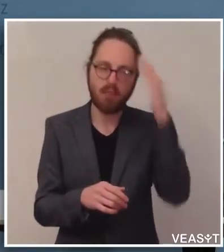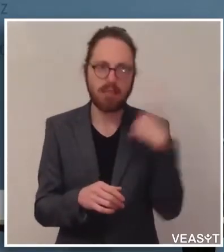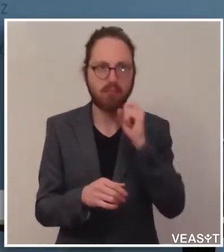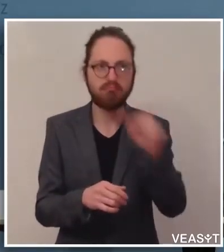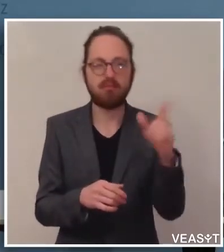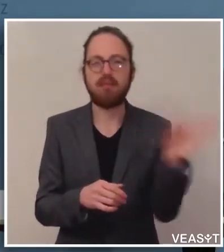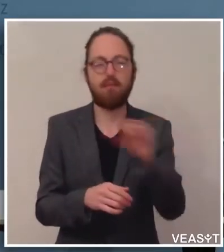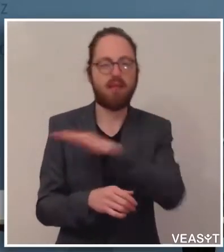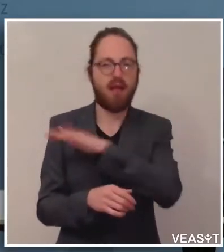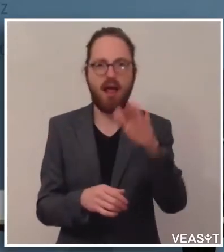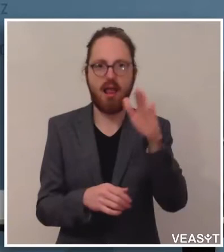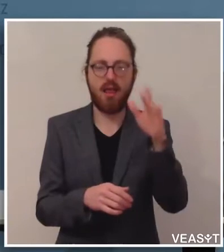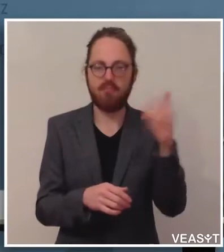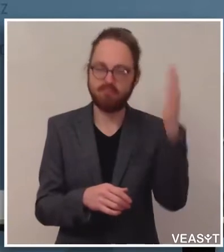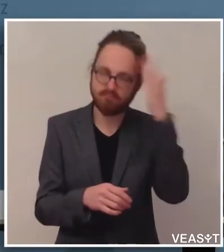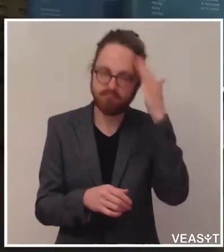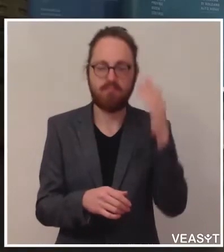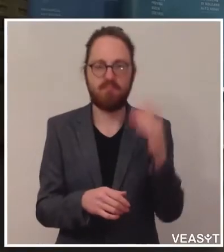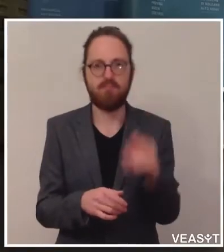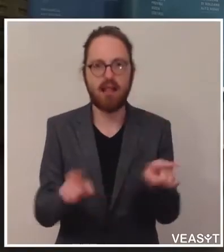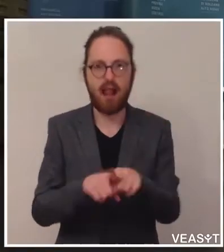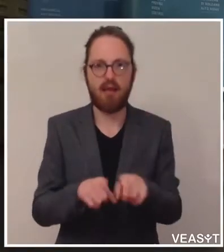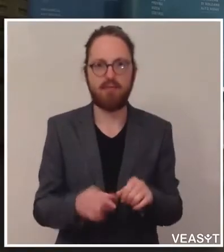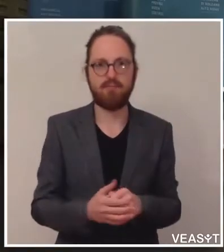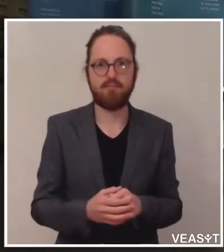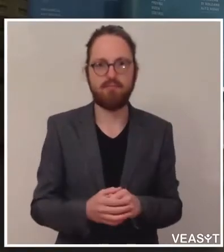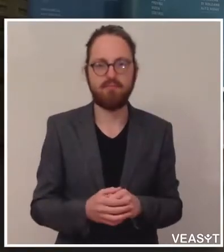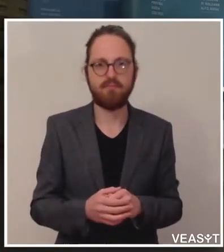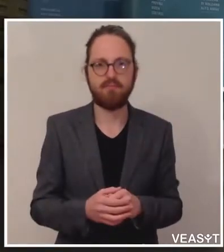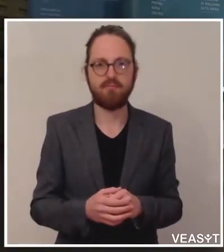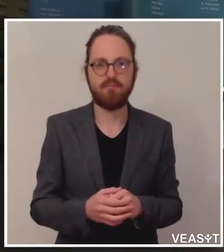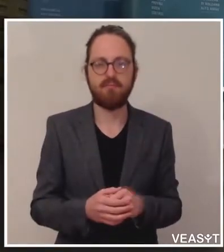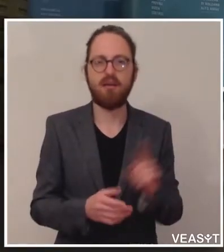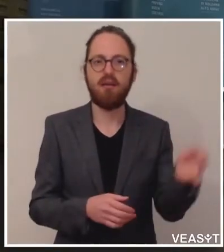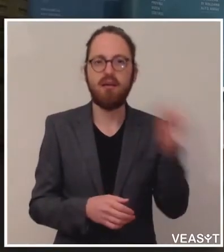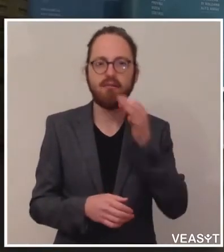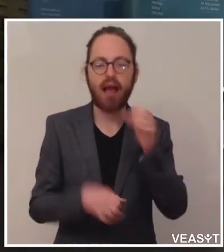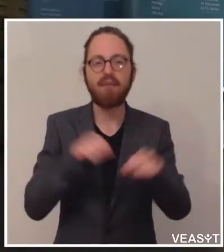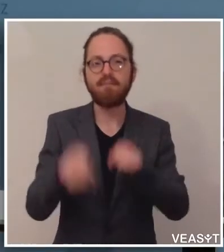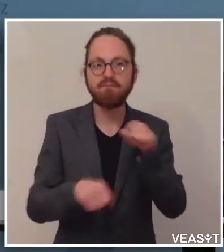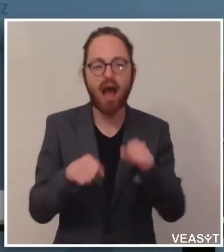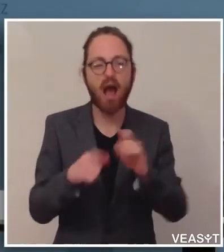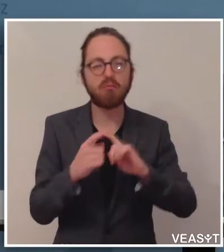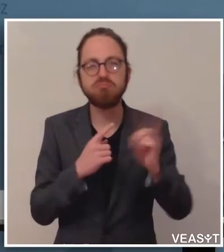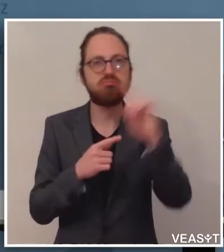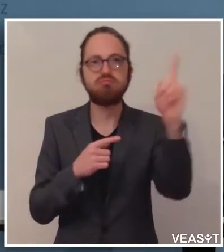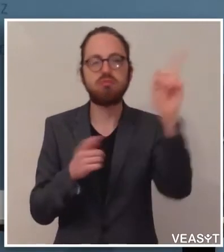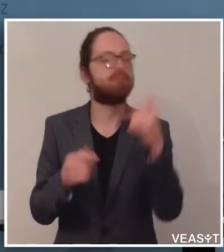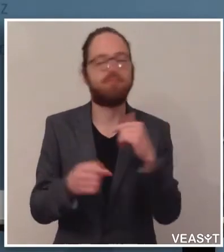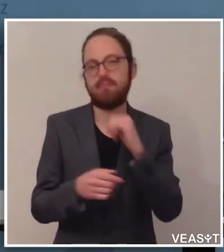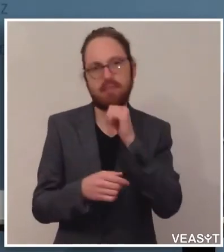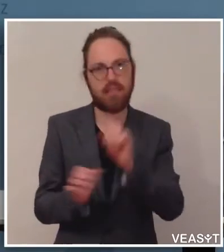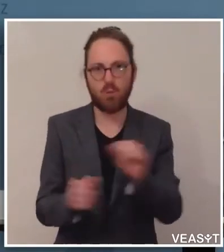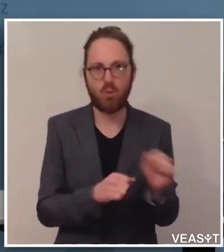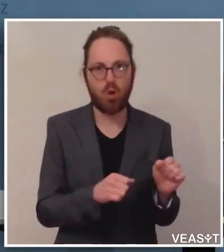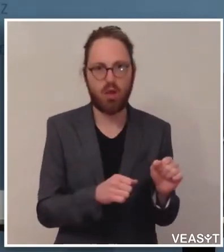gleichen Kenntnisstand noch einmal haben. Die Frage nach den Fahrradtouren, nein, die sind derzeit noch nicht